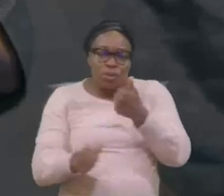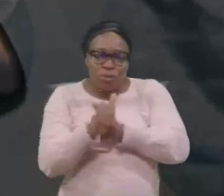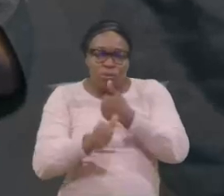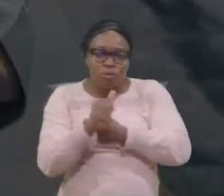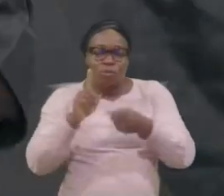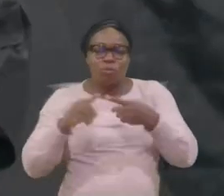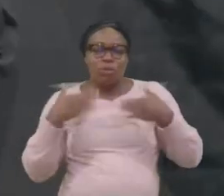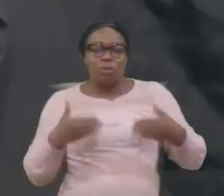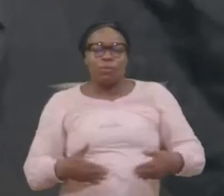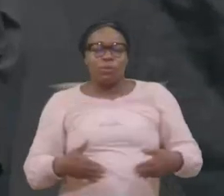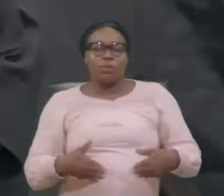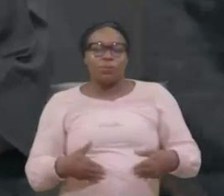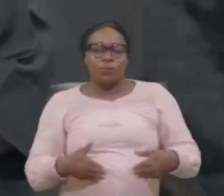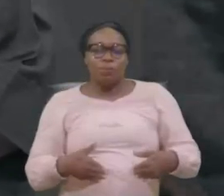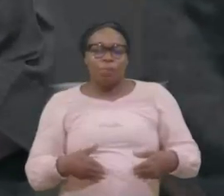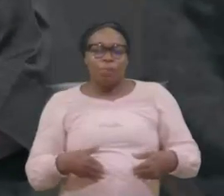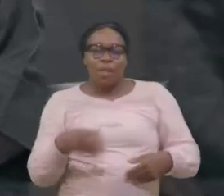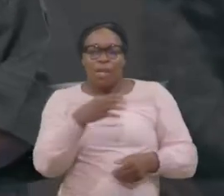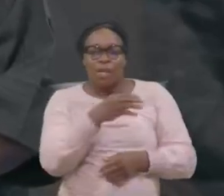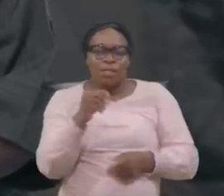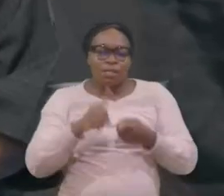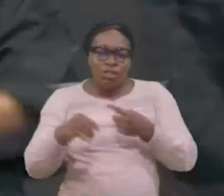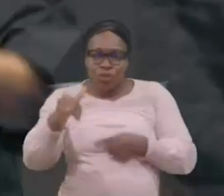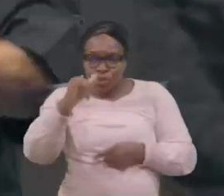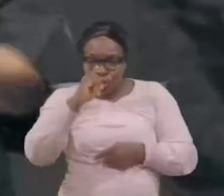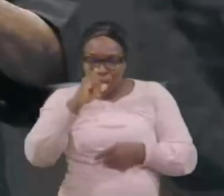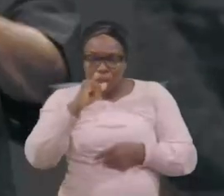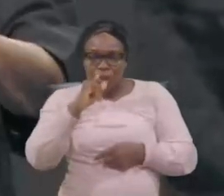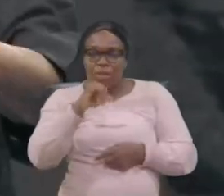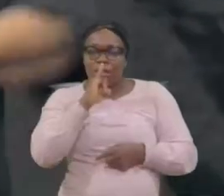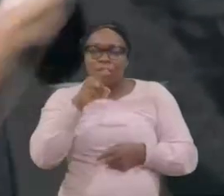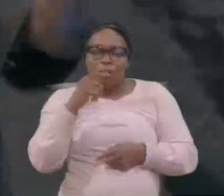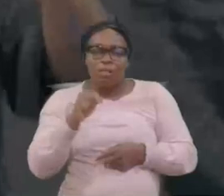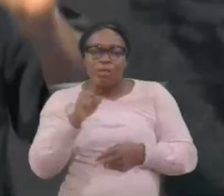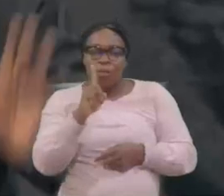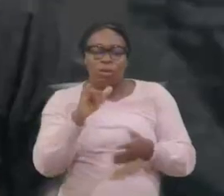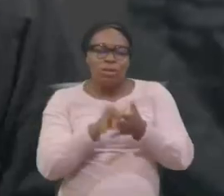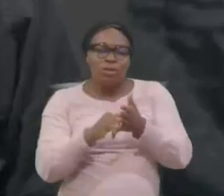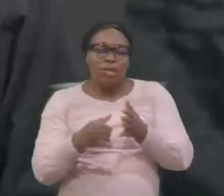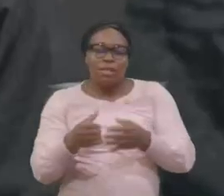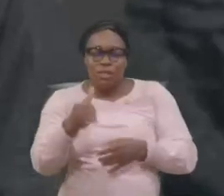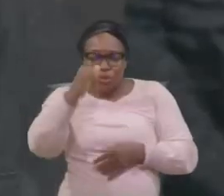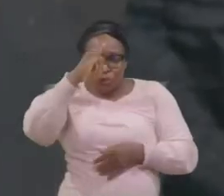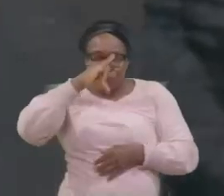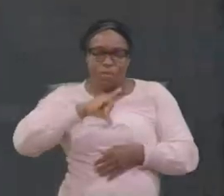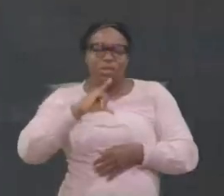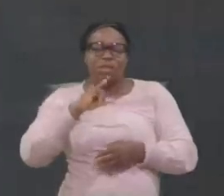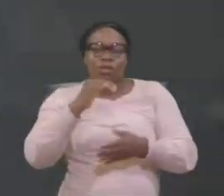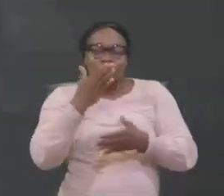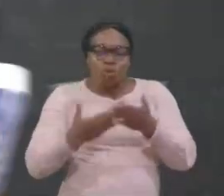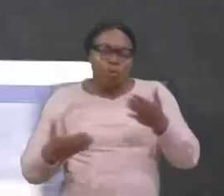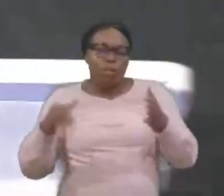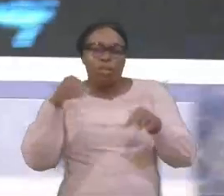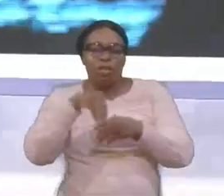'est ce que tu bois. Et ce que tu bois est en train de vider ton sang.